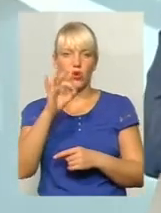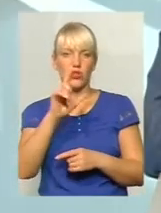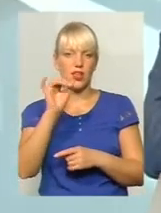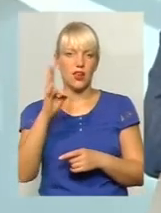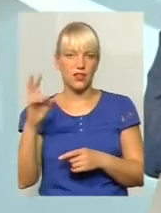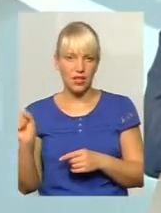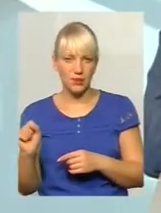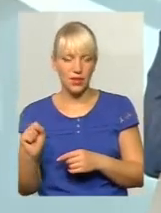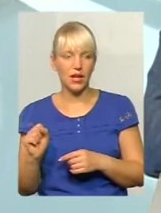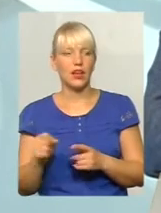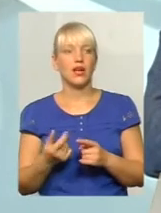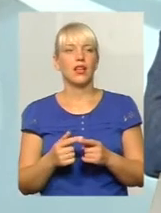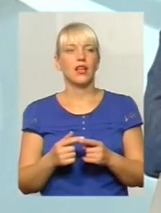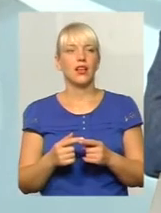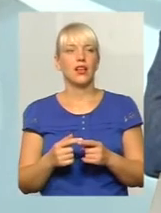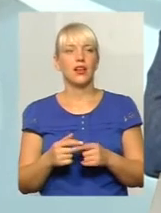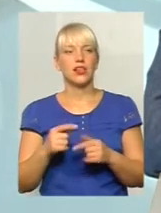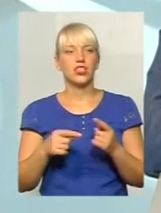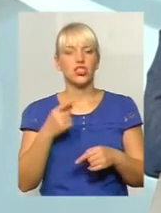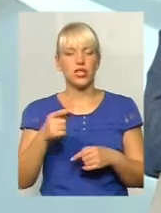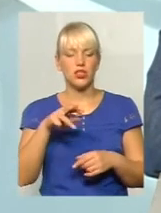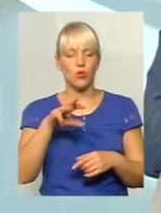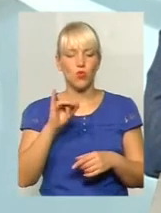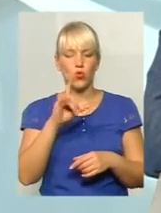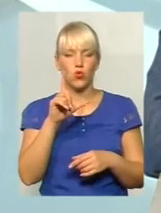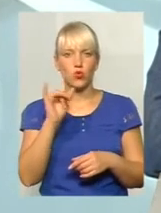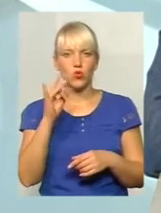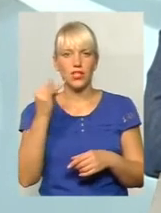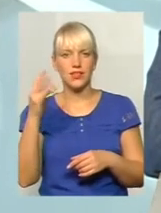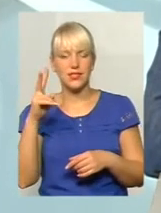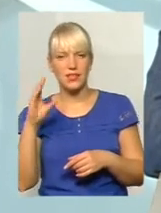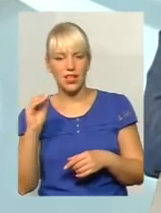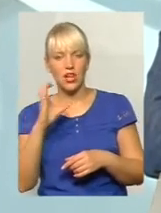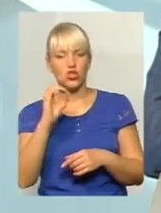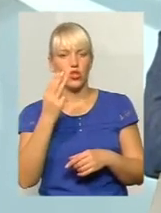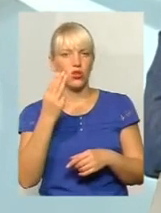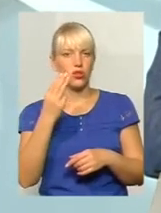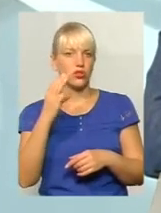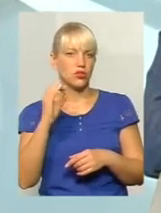Тобто через вулиці Ольвівське шосе. Наразі питання стоїть...